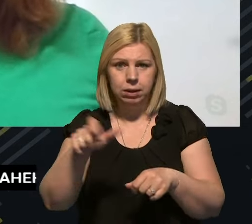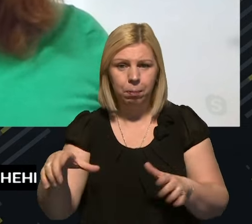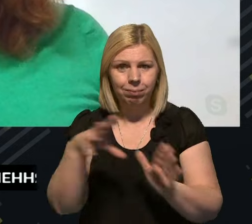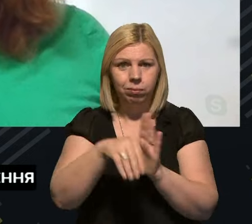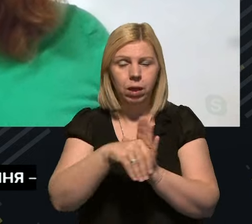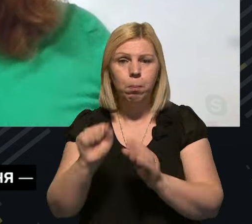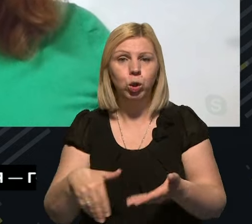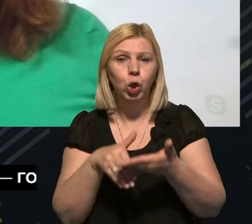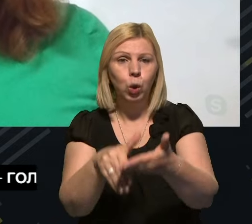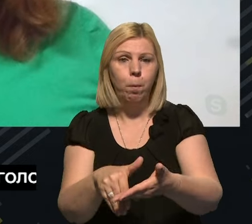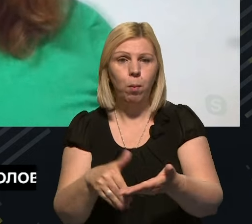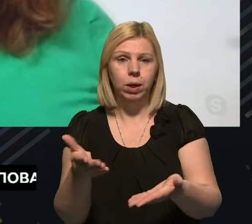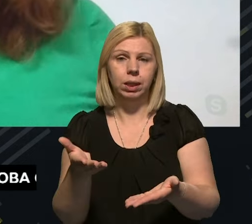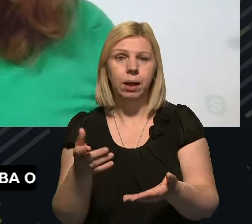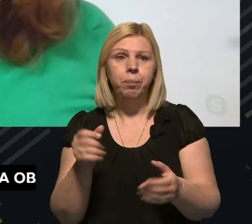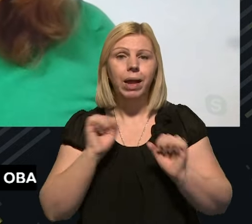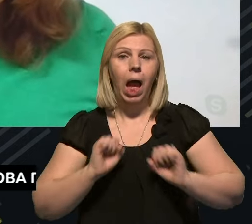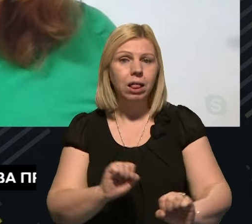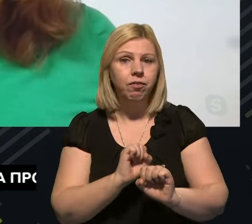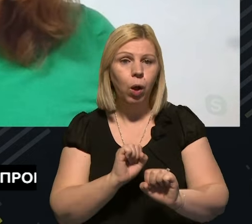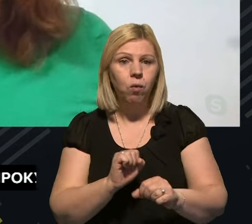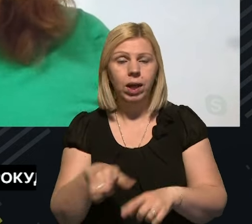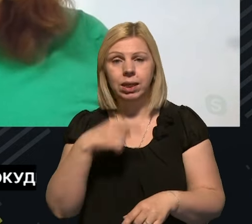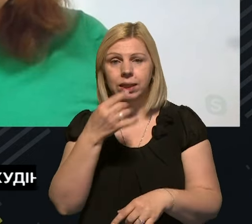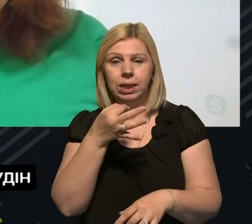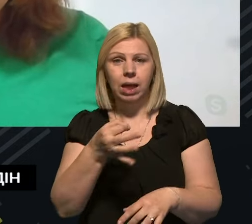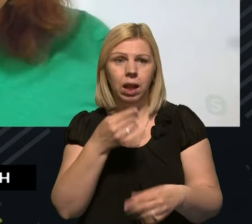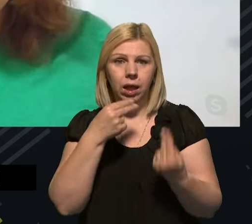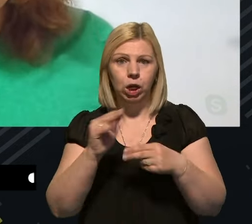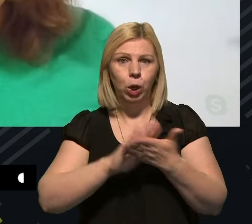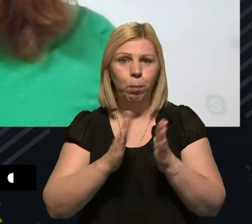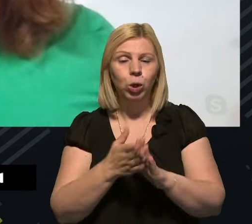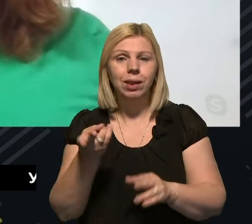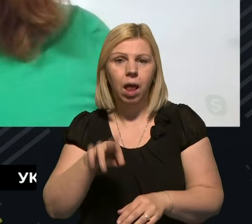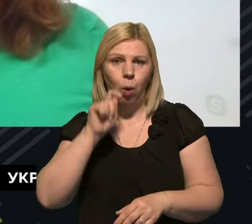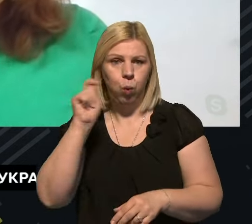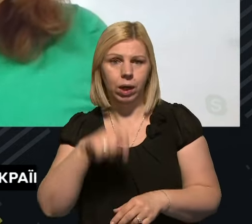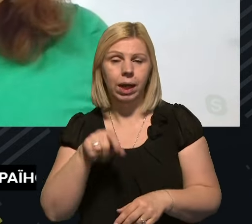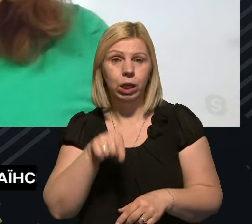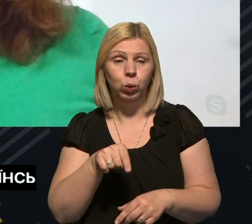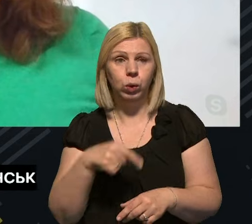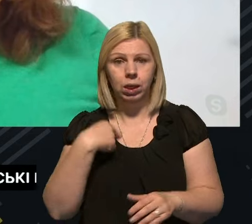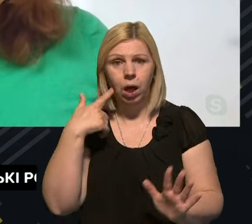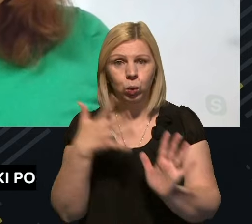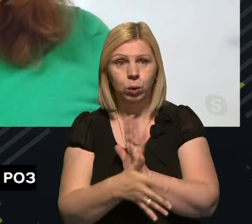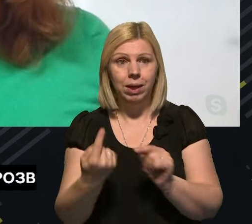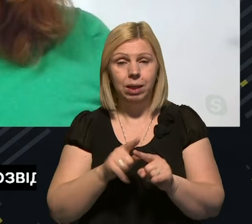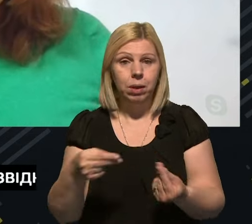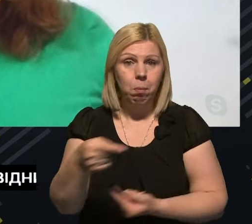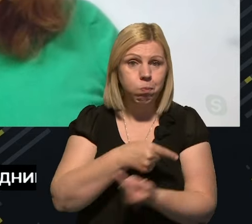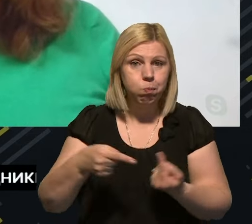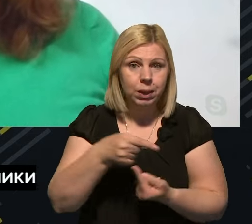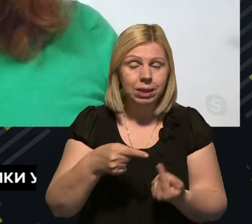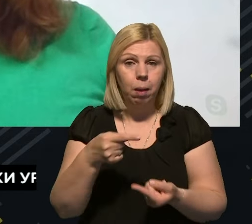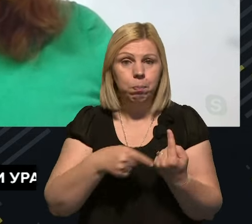зможуть допомогти адвокатувати, я би сказала, кращі положення для України. Ну і тут, я так розумію, це буде і бізнес, тому що